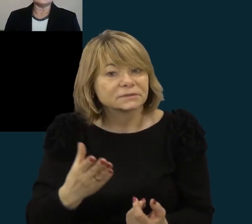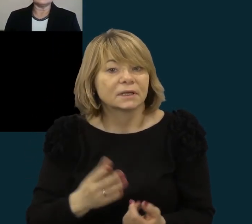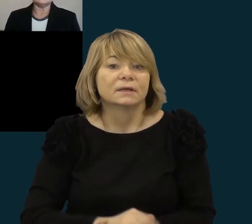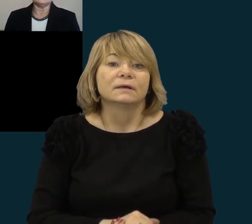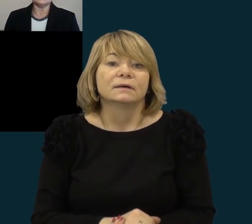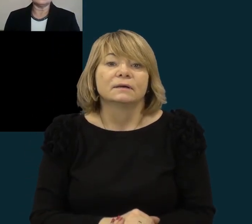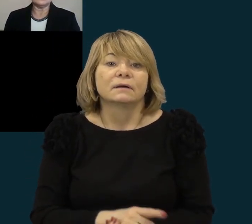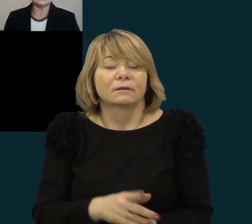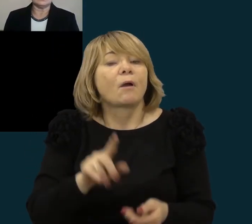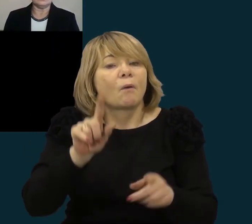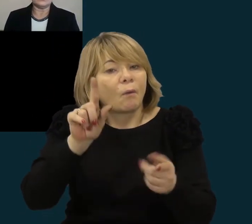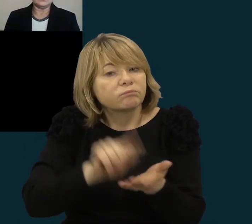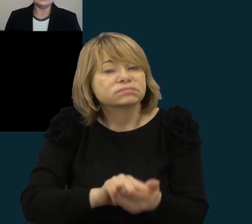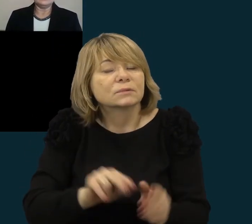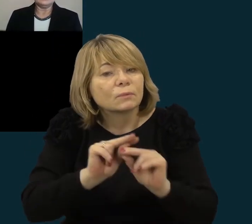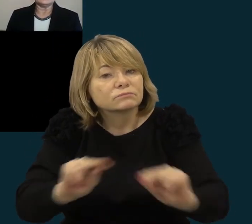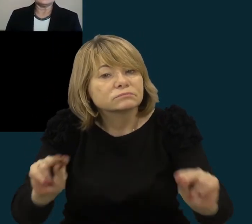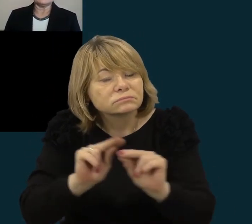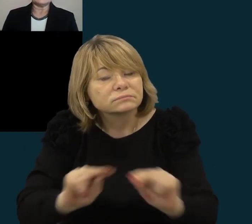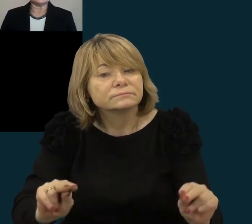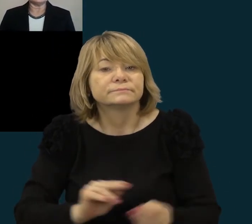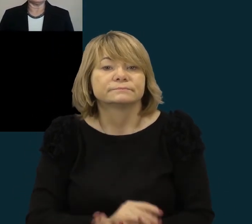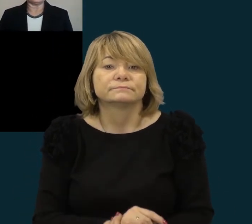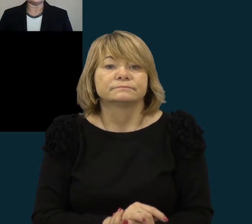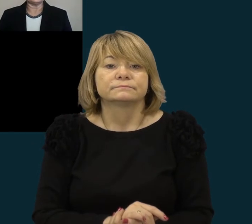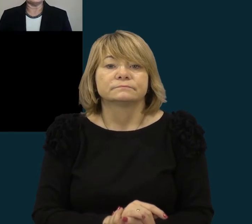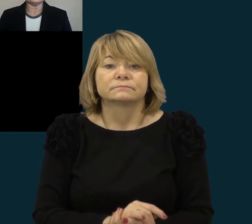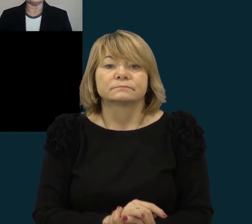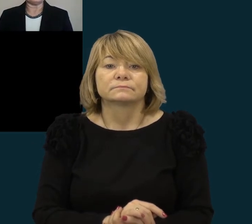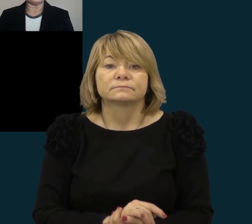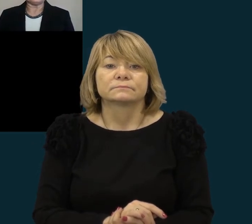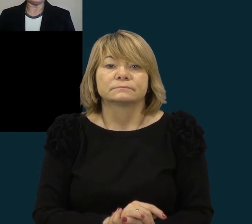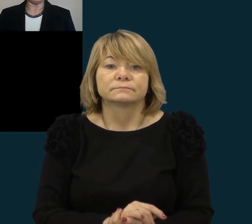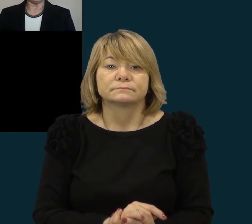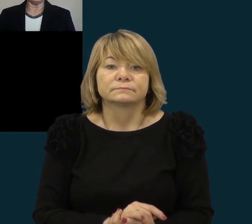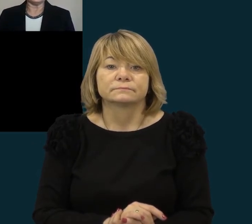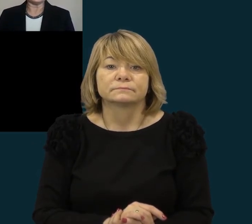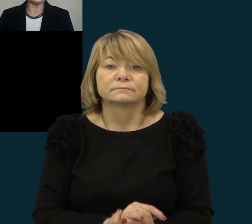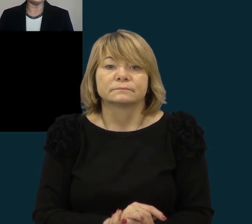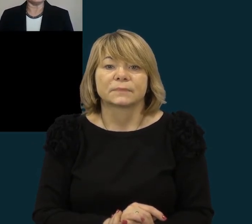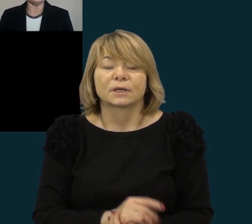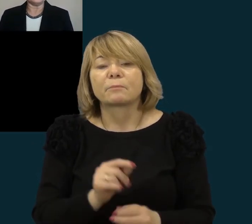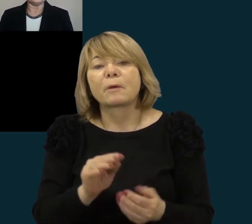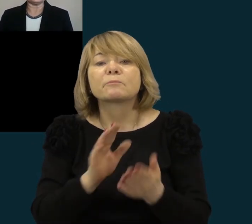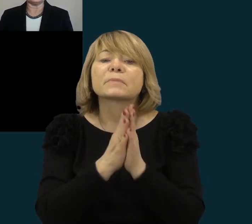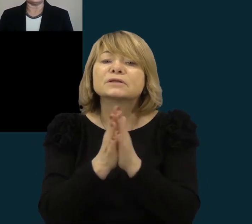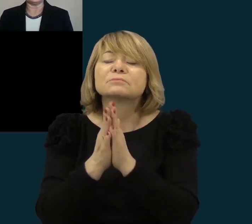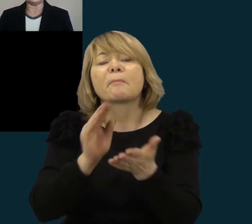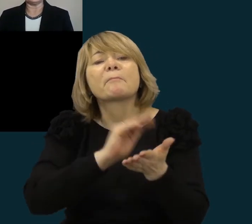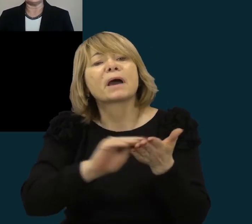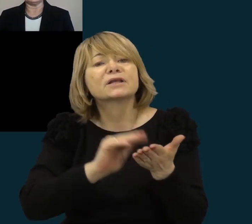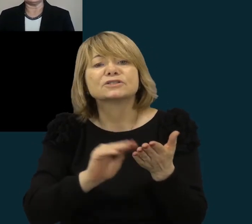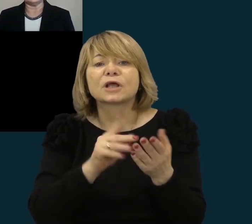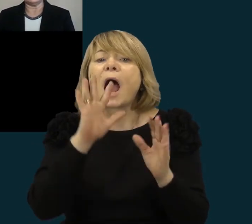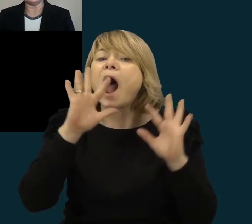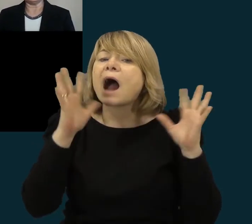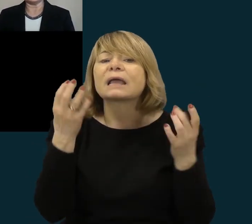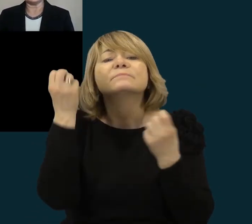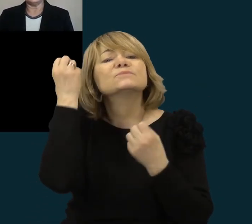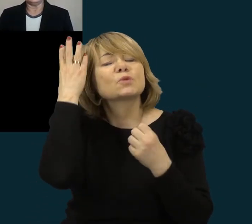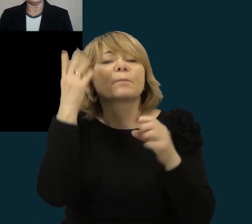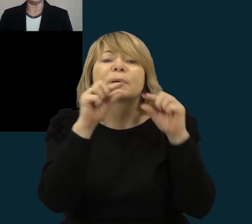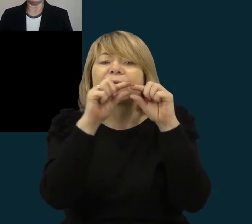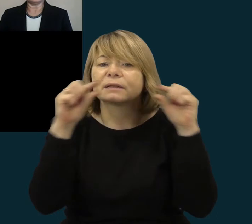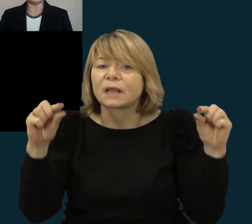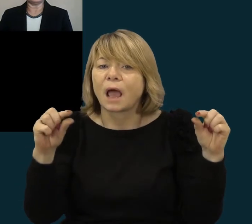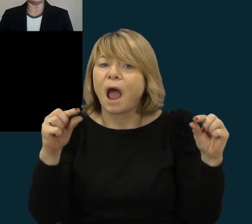reikia ugdyti. Ir, sakytim, prašydami parašyti trumpai, kaip supranta šies sentencijas,